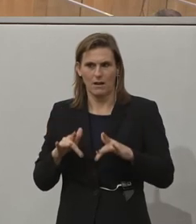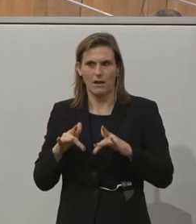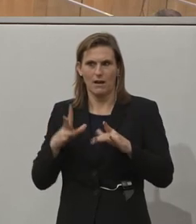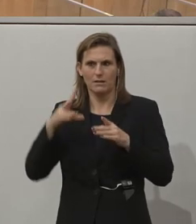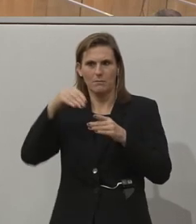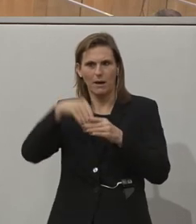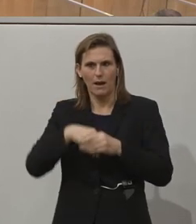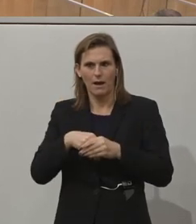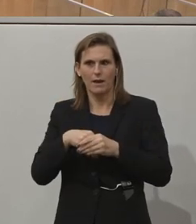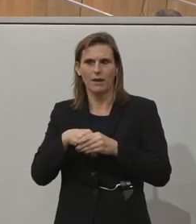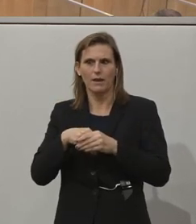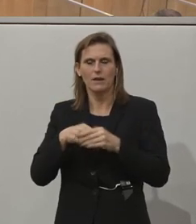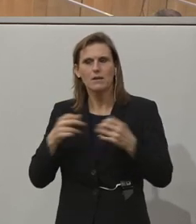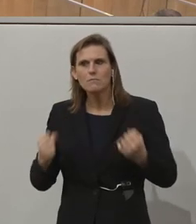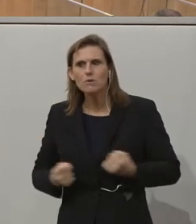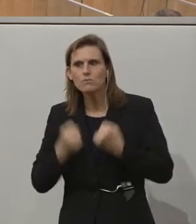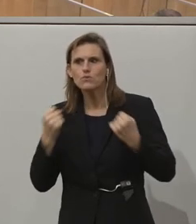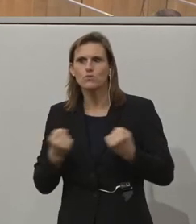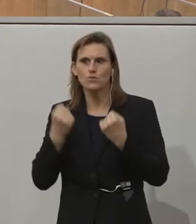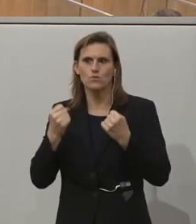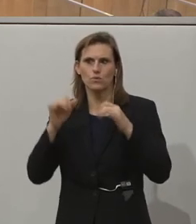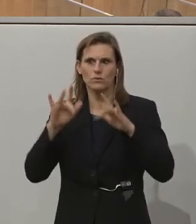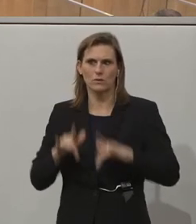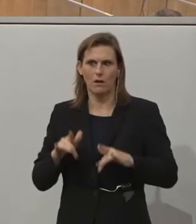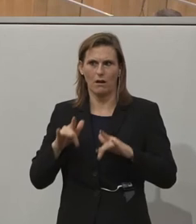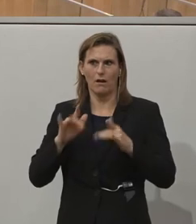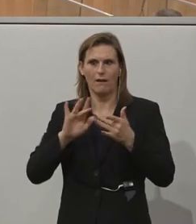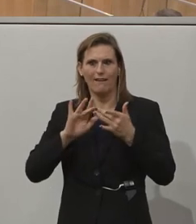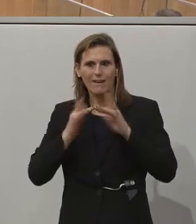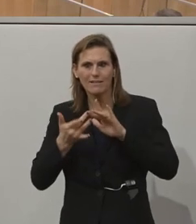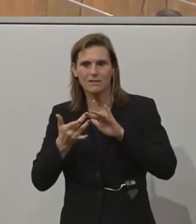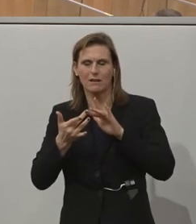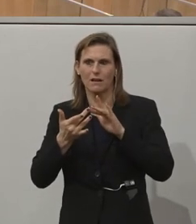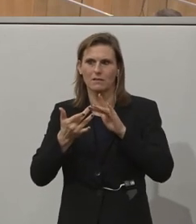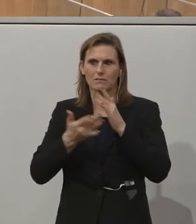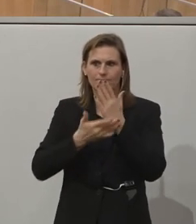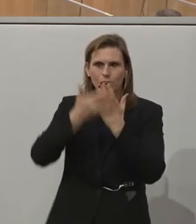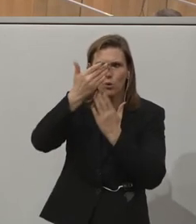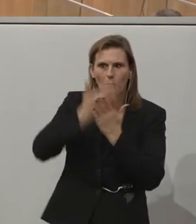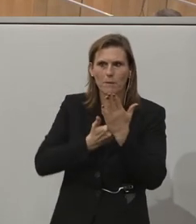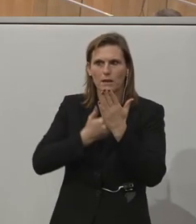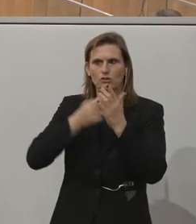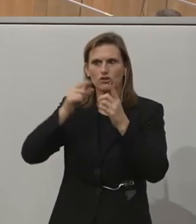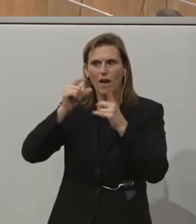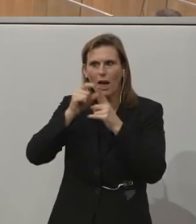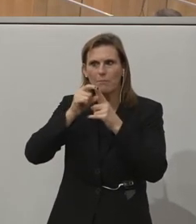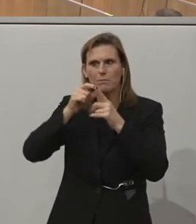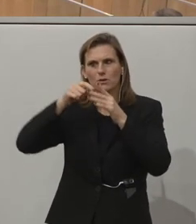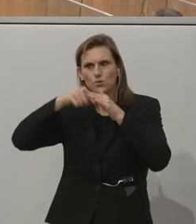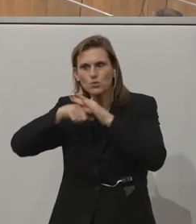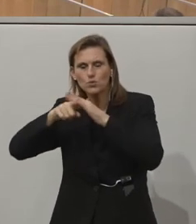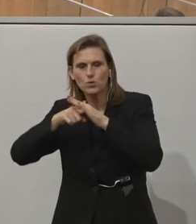is there maybe a percentage of how much of the public information and websites are accessible?